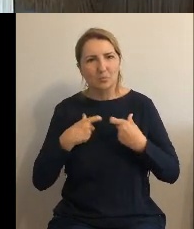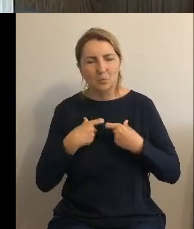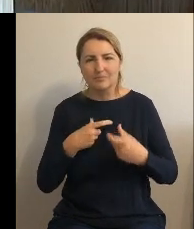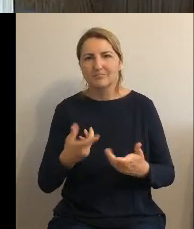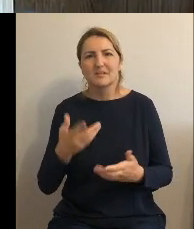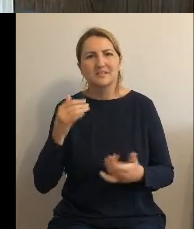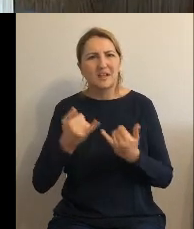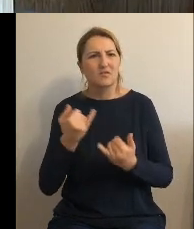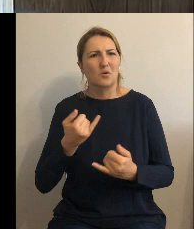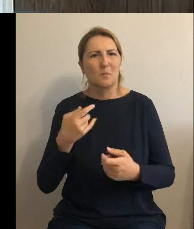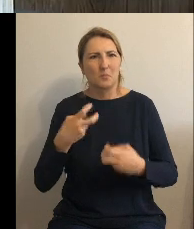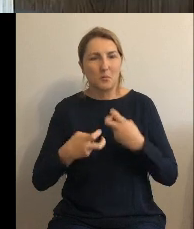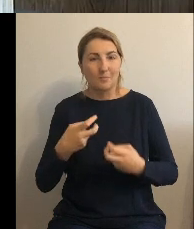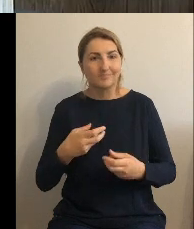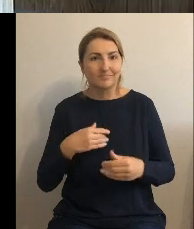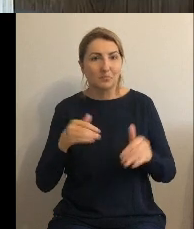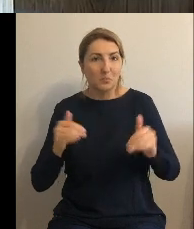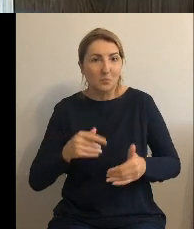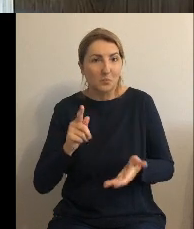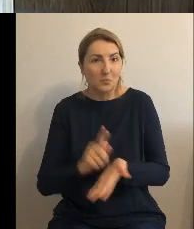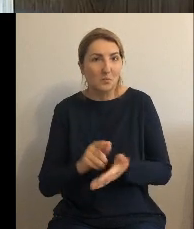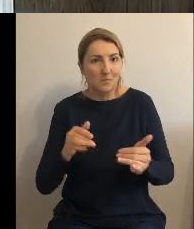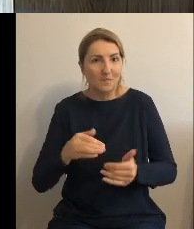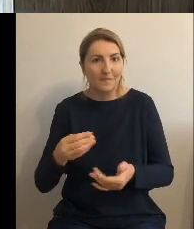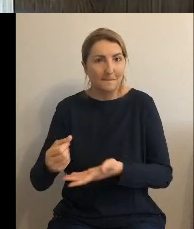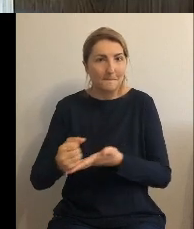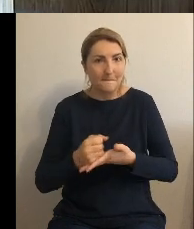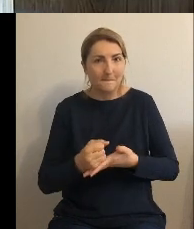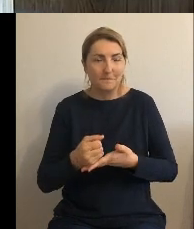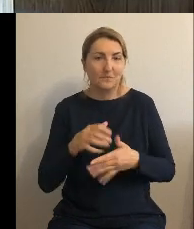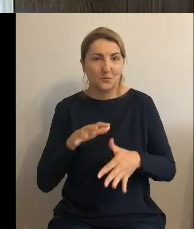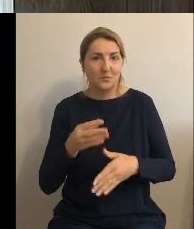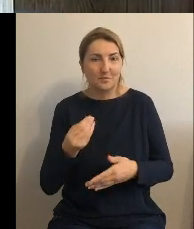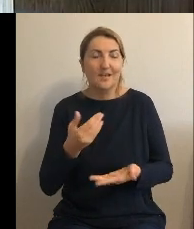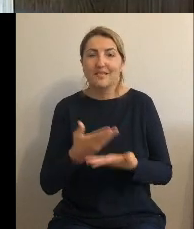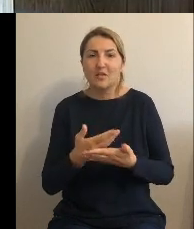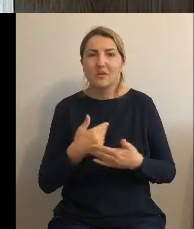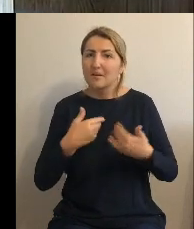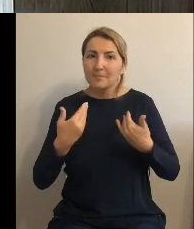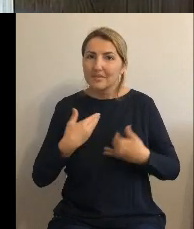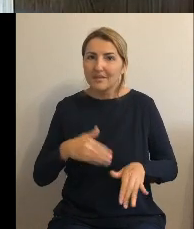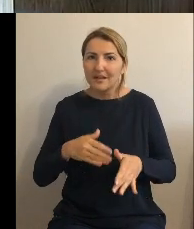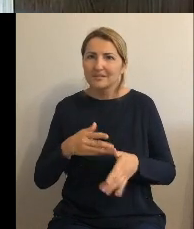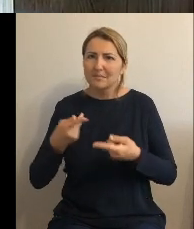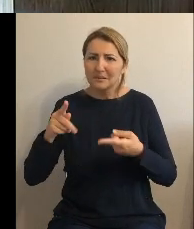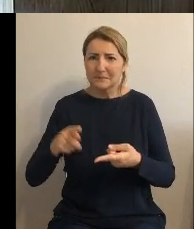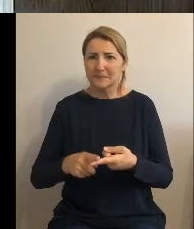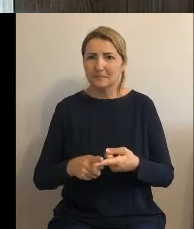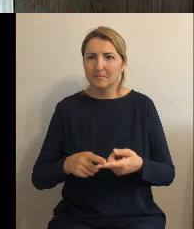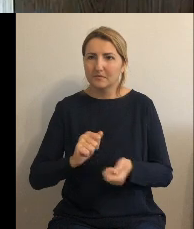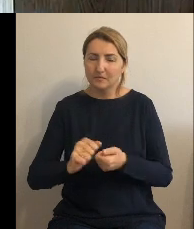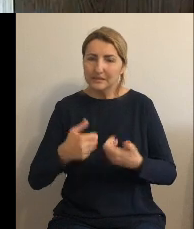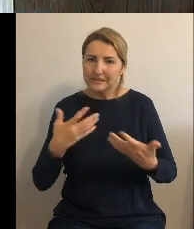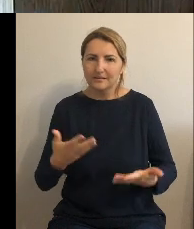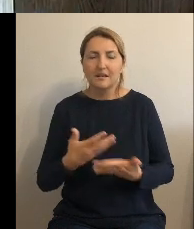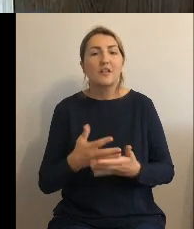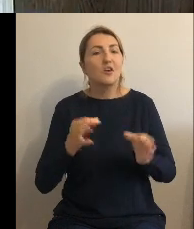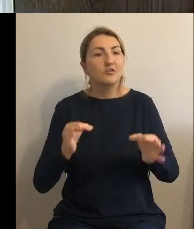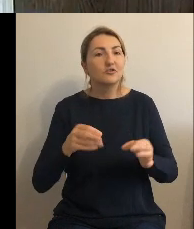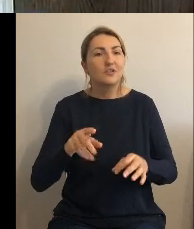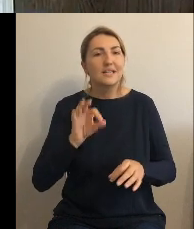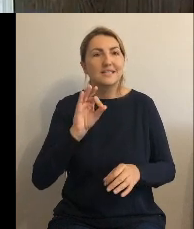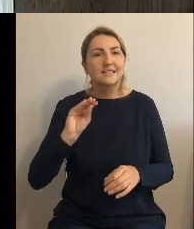ogromnych pieniążków i nie chcemy tego zmarnować. Dzisiejsza sesja to zmiany w budżecie polegające na tym, że